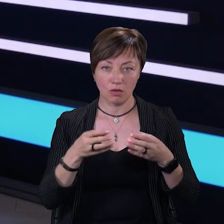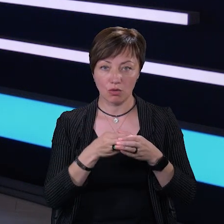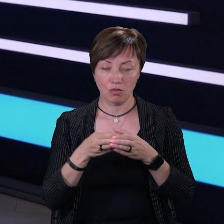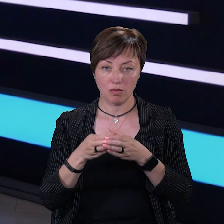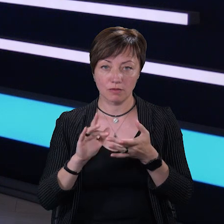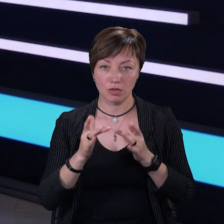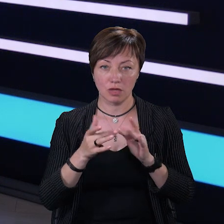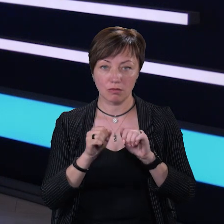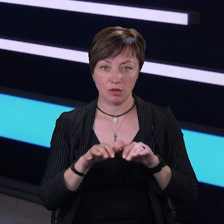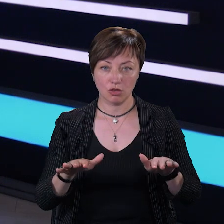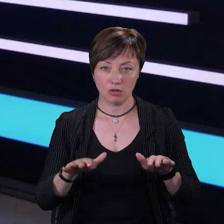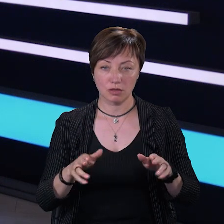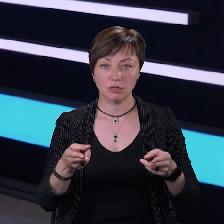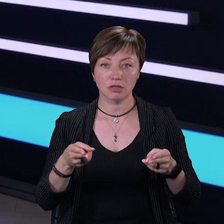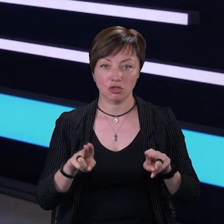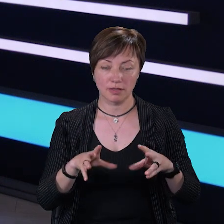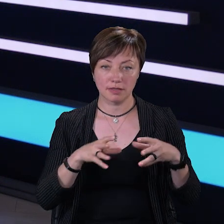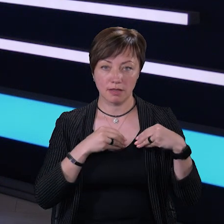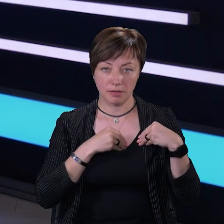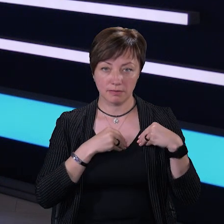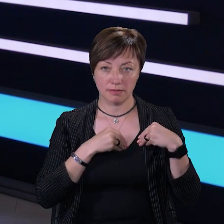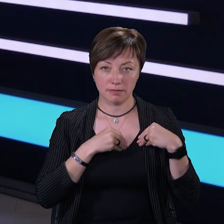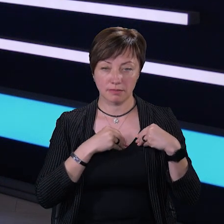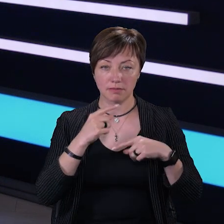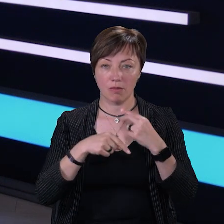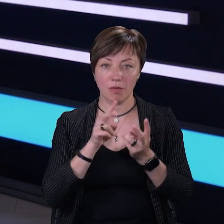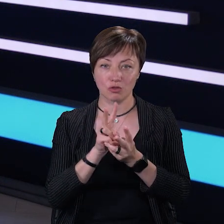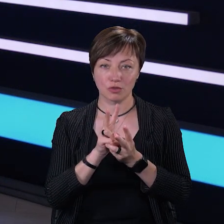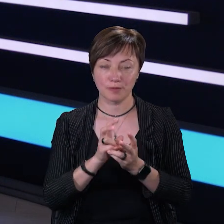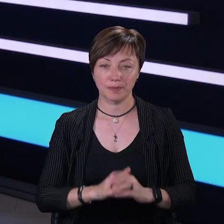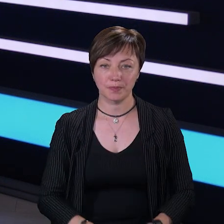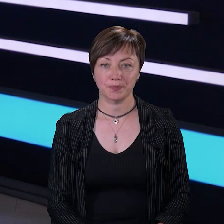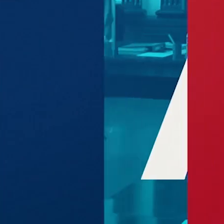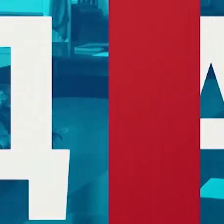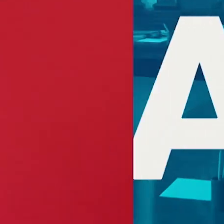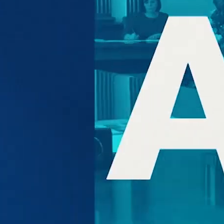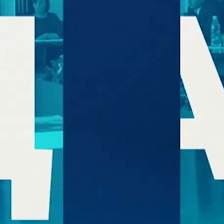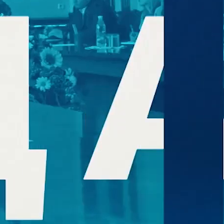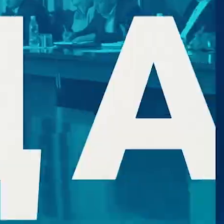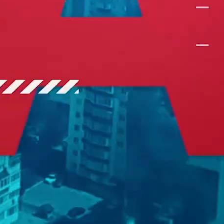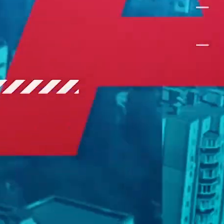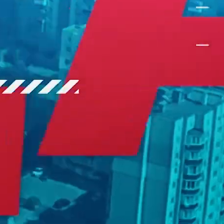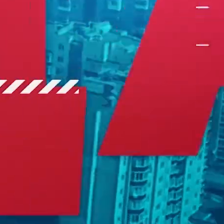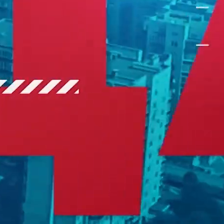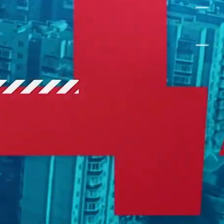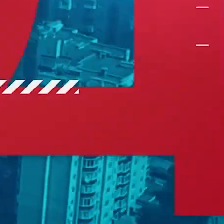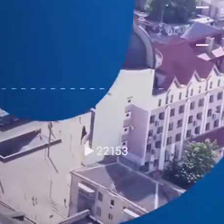у групах у соціальних мережах. Залишайтеся з нами, побачимось! Дякую!